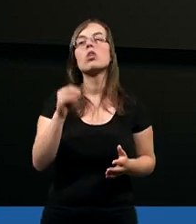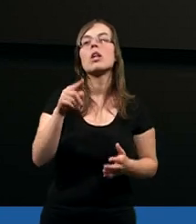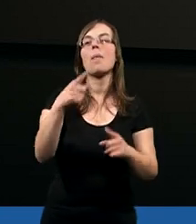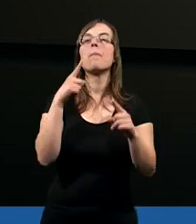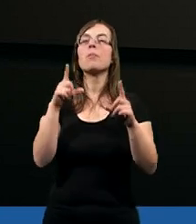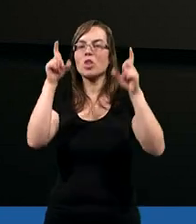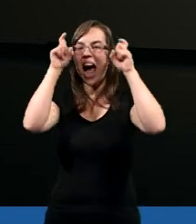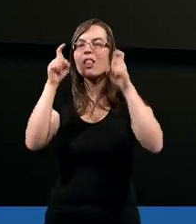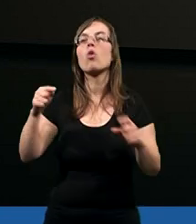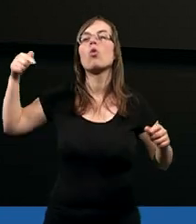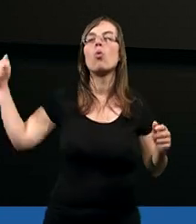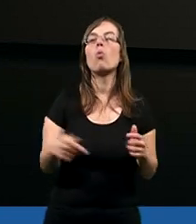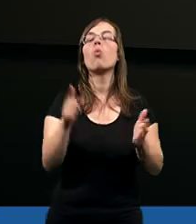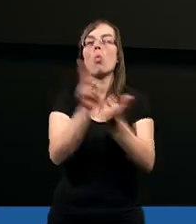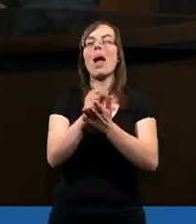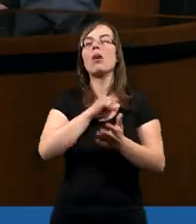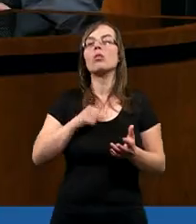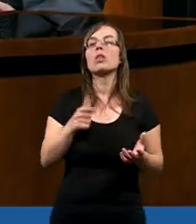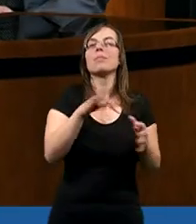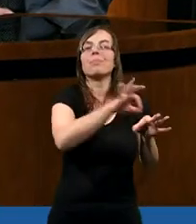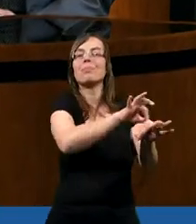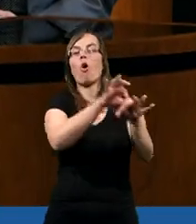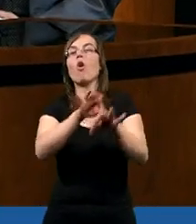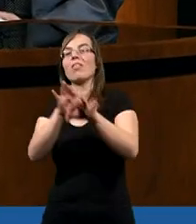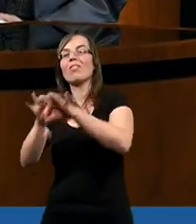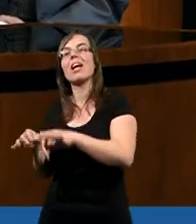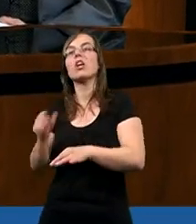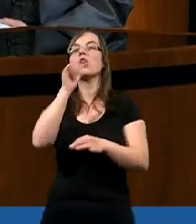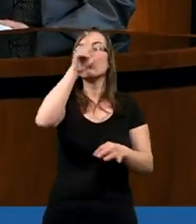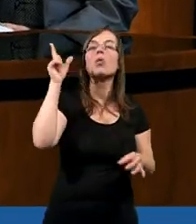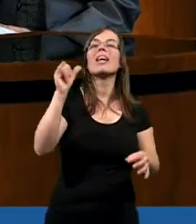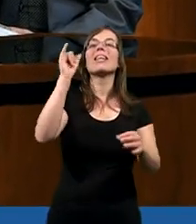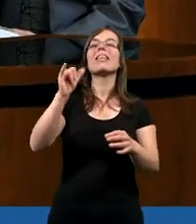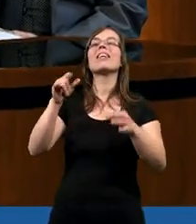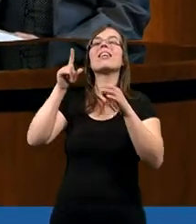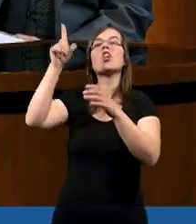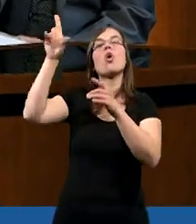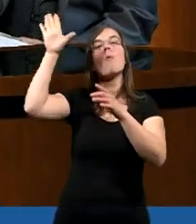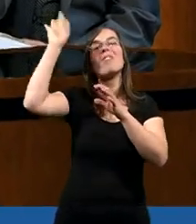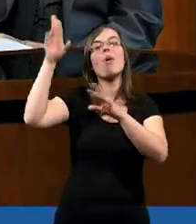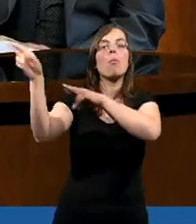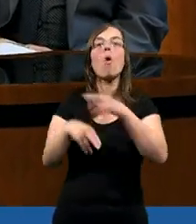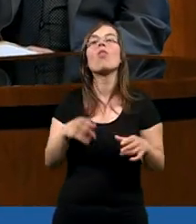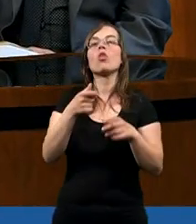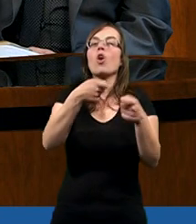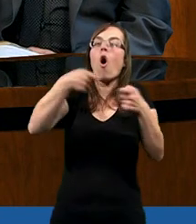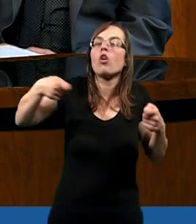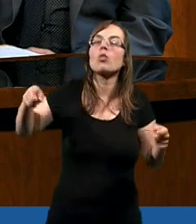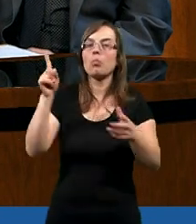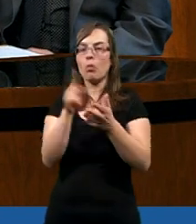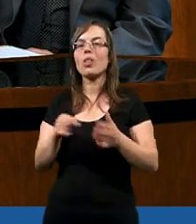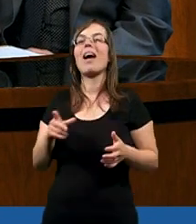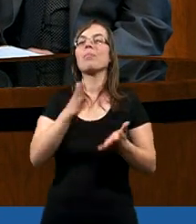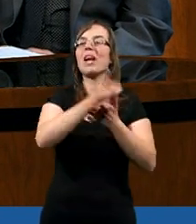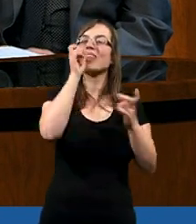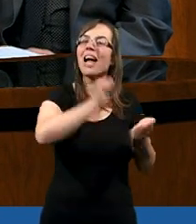szatanowi udało się ośmieszyć i ośmiesza nadal ideę powrotu Pana Jezusa, posyłając